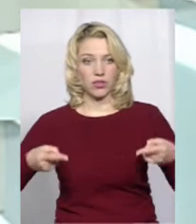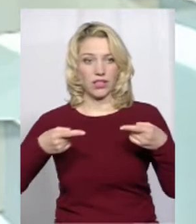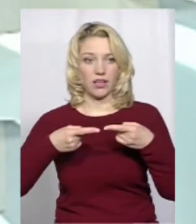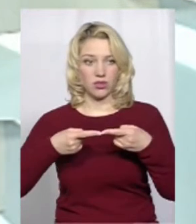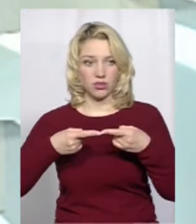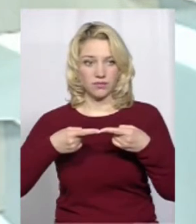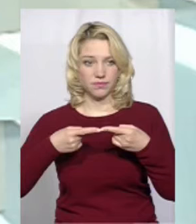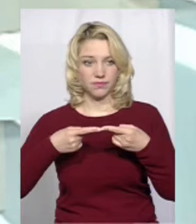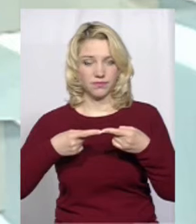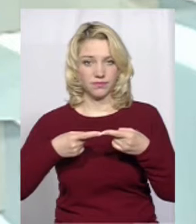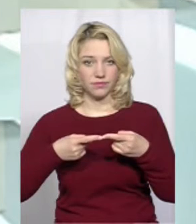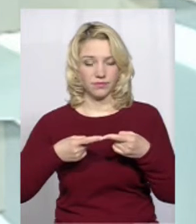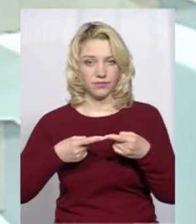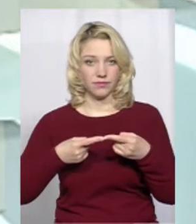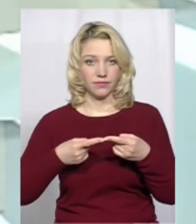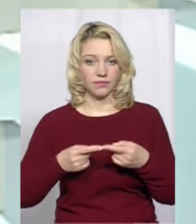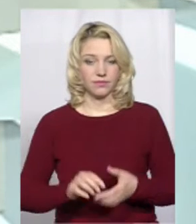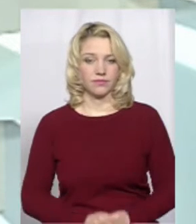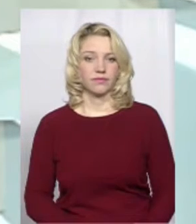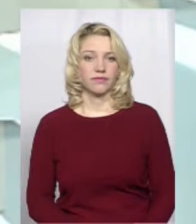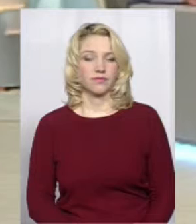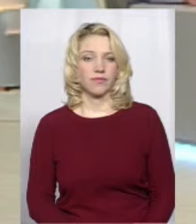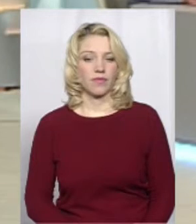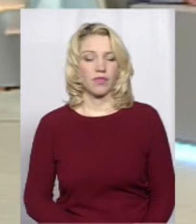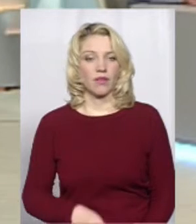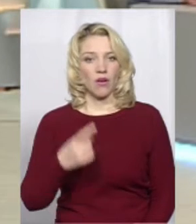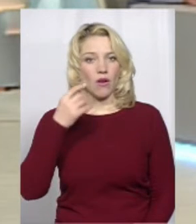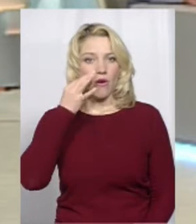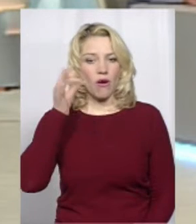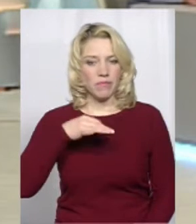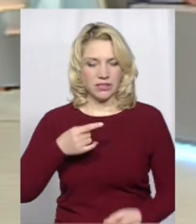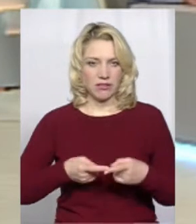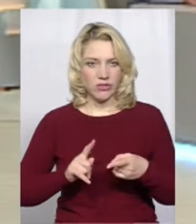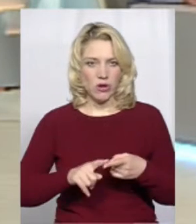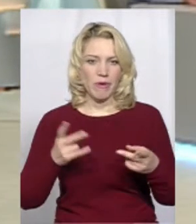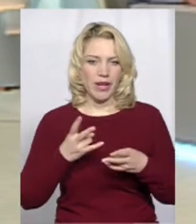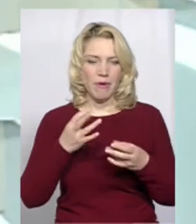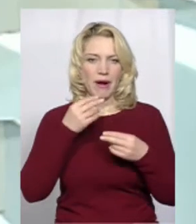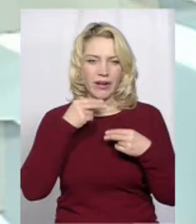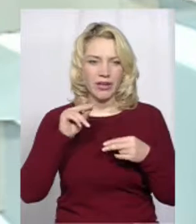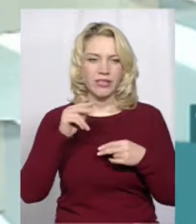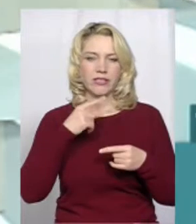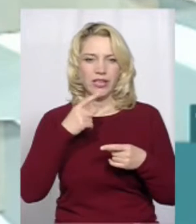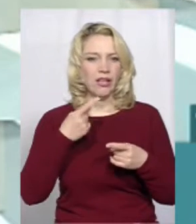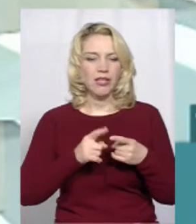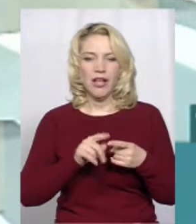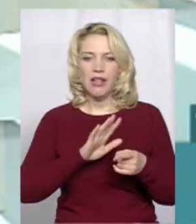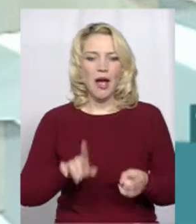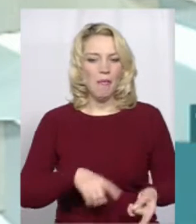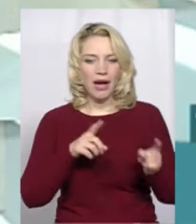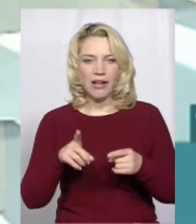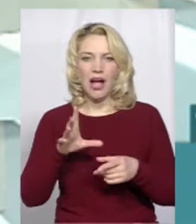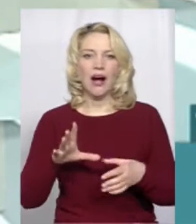обізнаними в цьому, то краще це сказати, що це не перехід, а